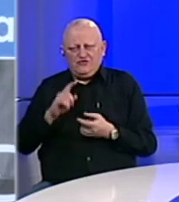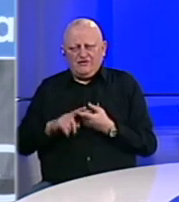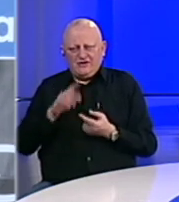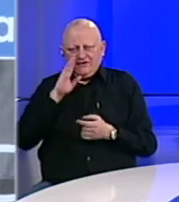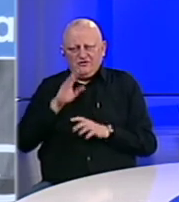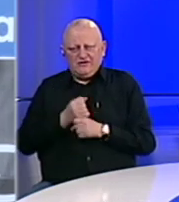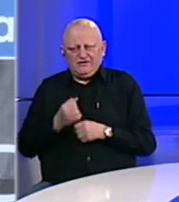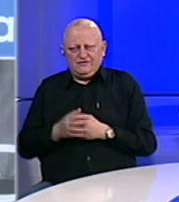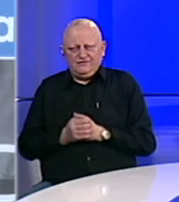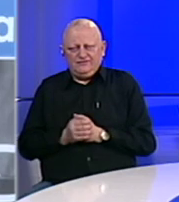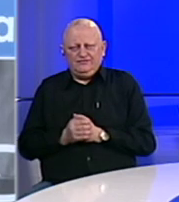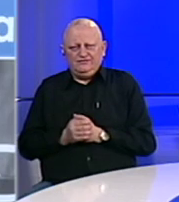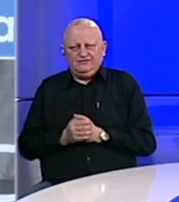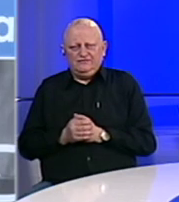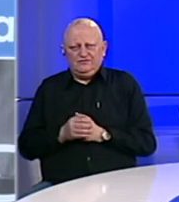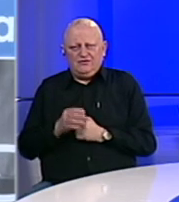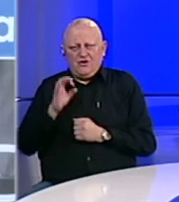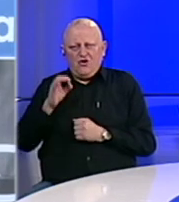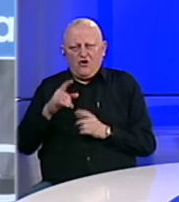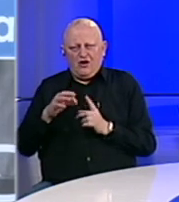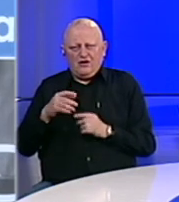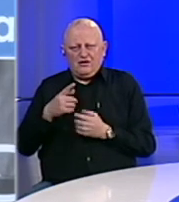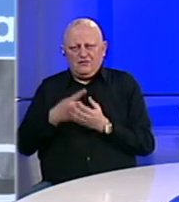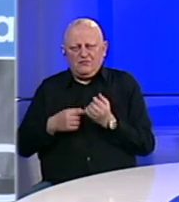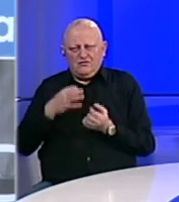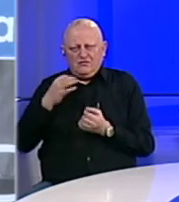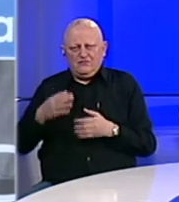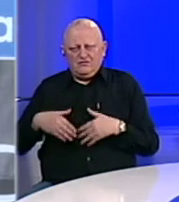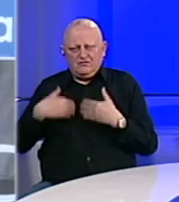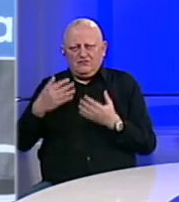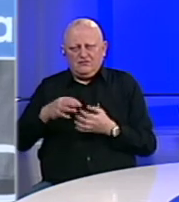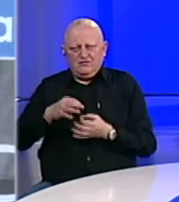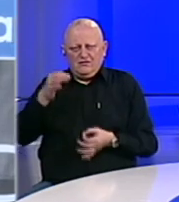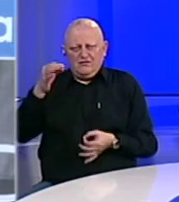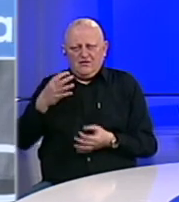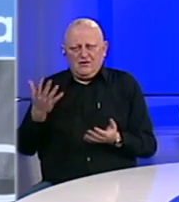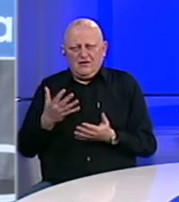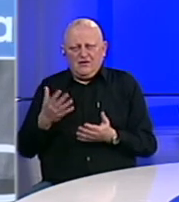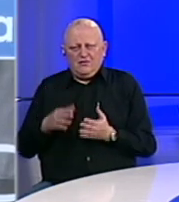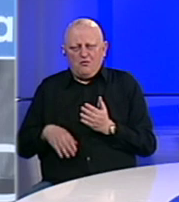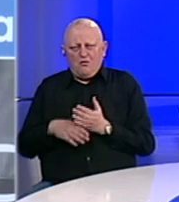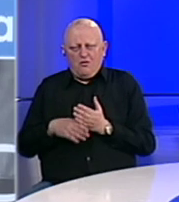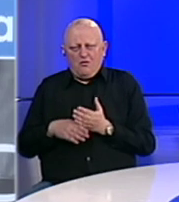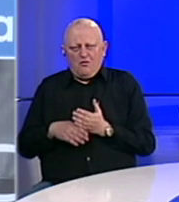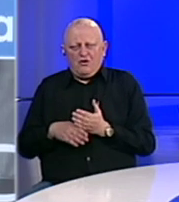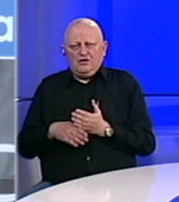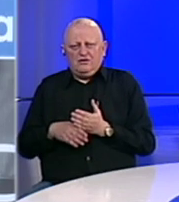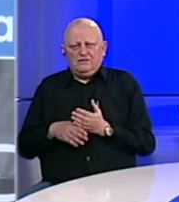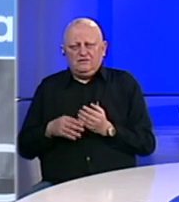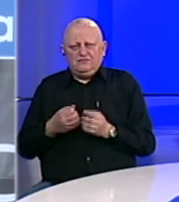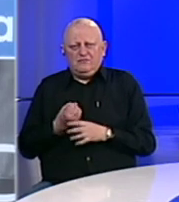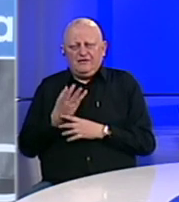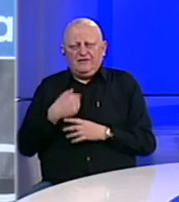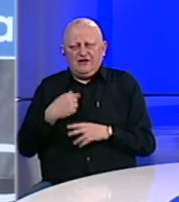federaciji Bosne i Hercegovine. O kanal, posljednji dana predloženo je niz mjera kako bi se pomoglo